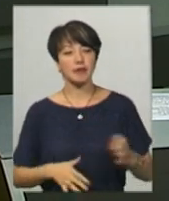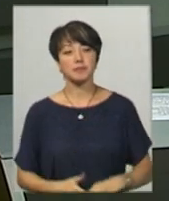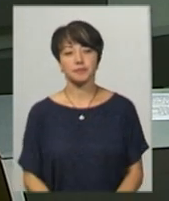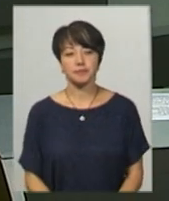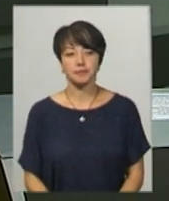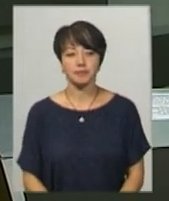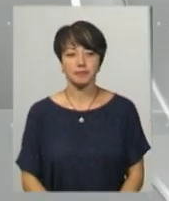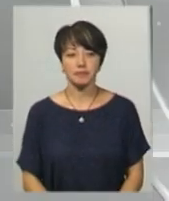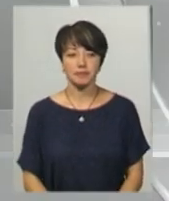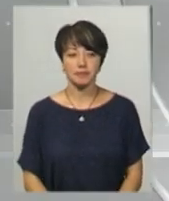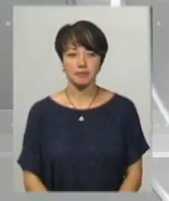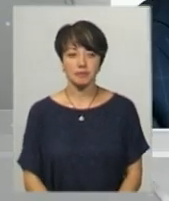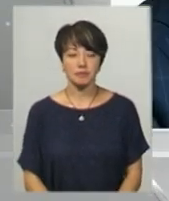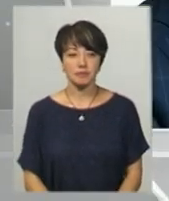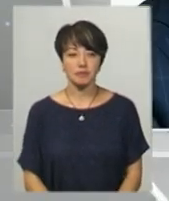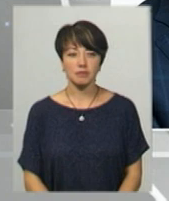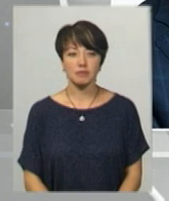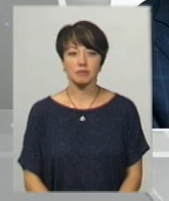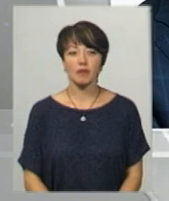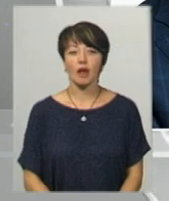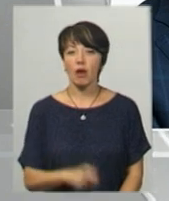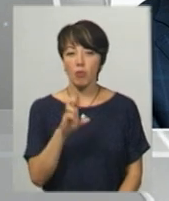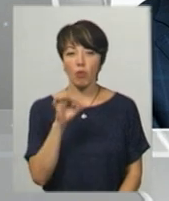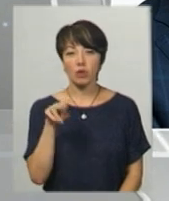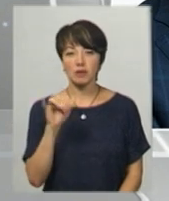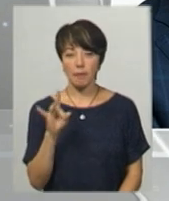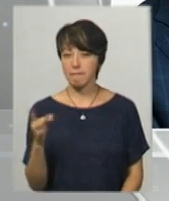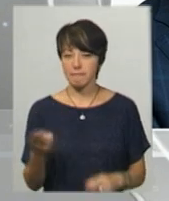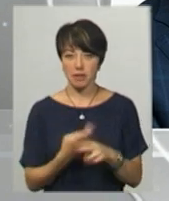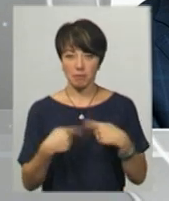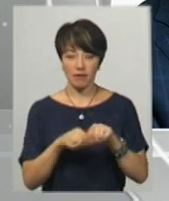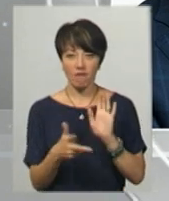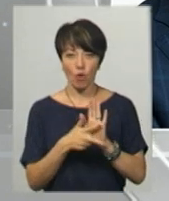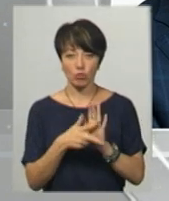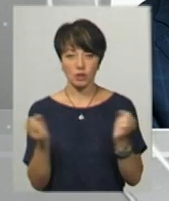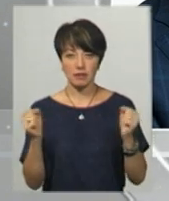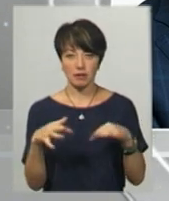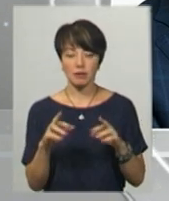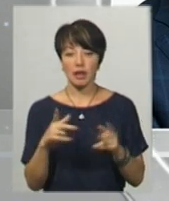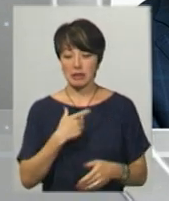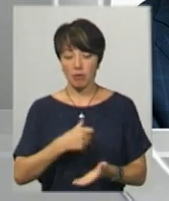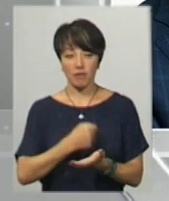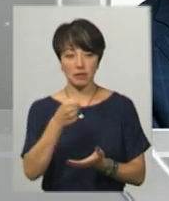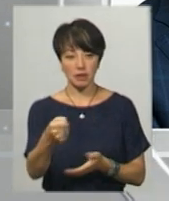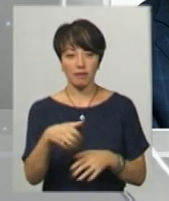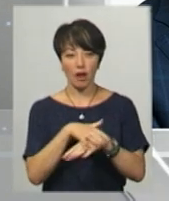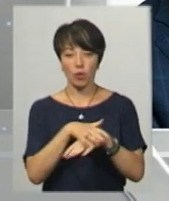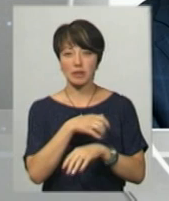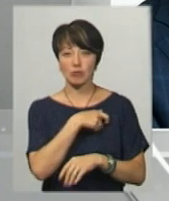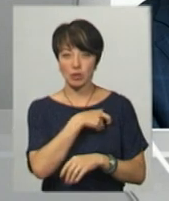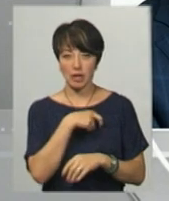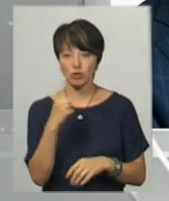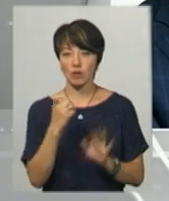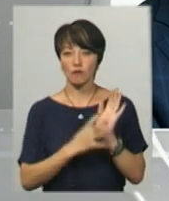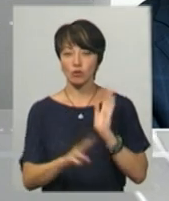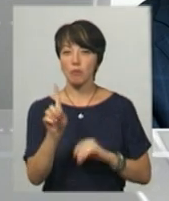Денисенко. Віктор Бондар – безпартійний народний депутат восьмого скликання. Як самовисуванець, кандидат у народні депутати